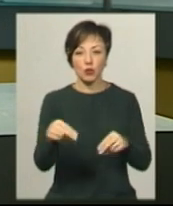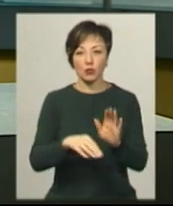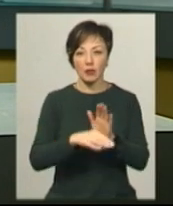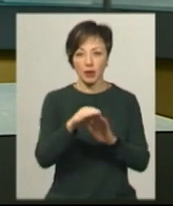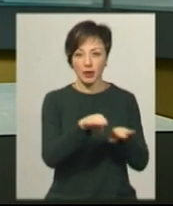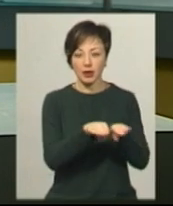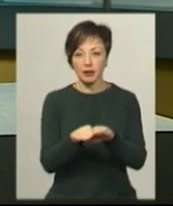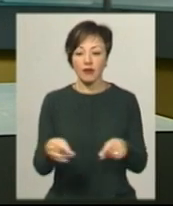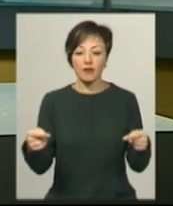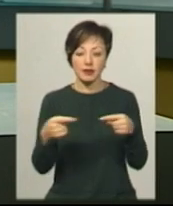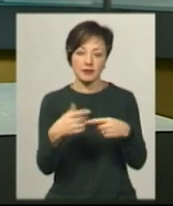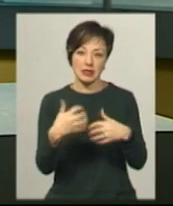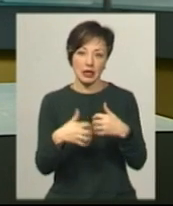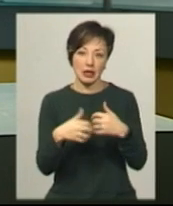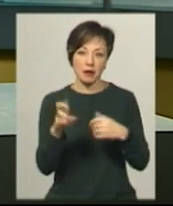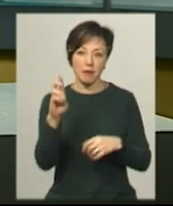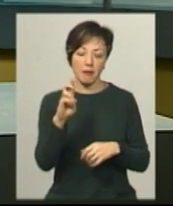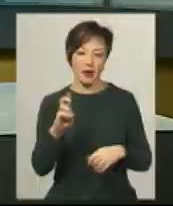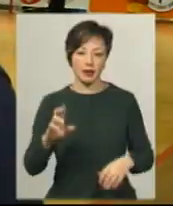з футзалу визначиться в середині березня.